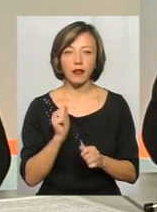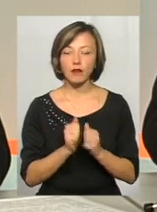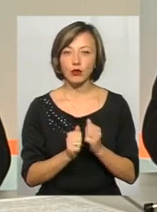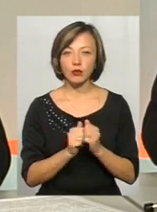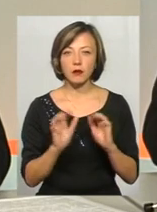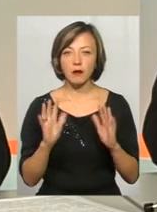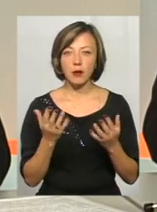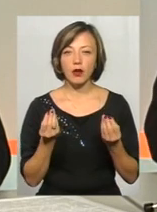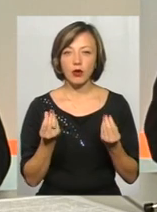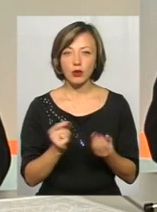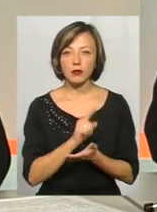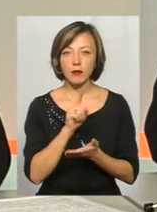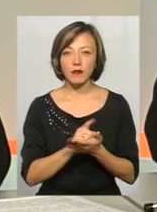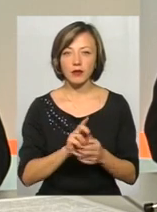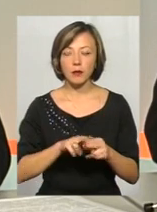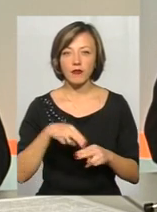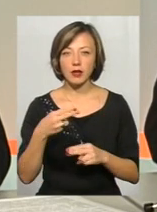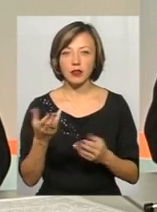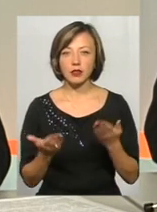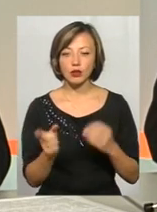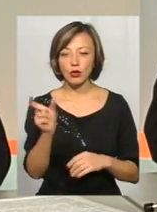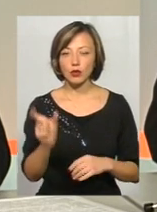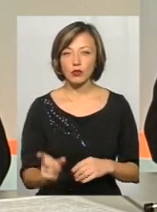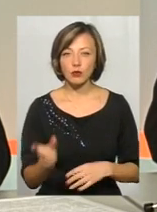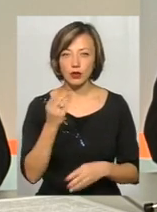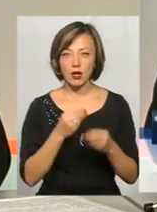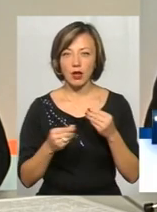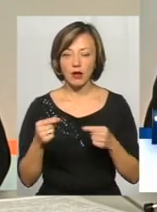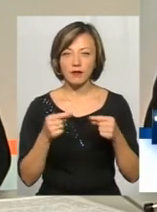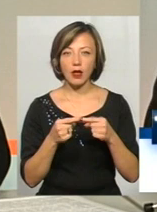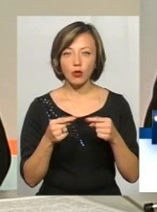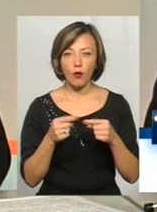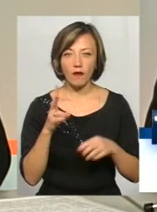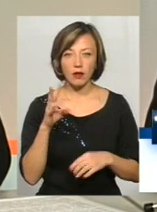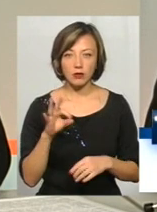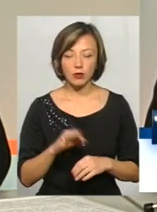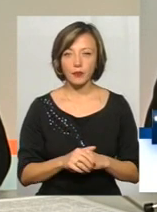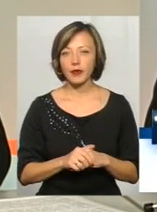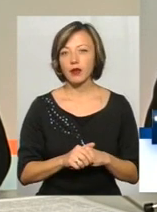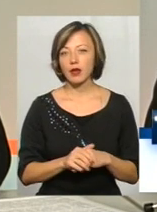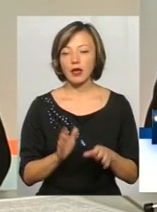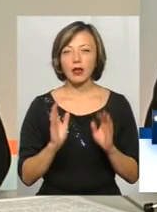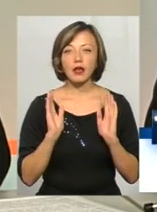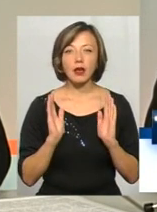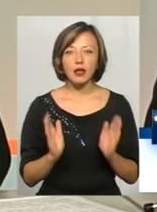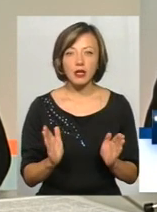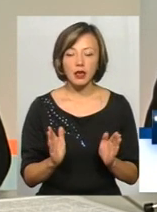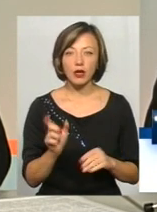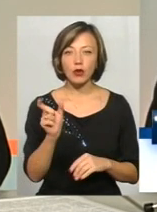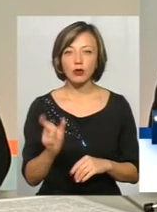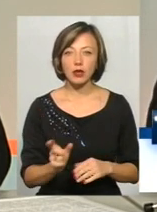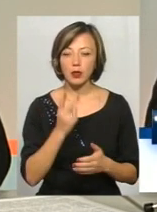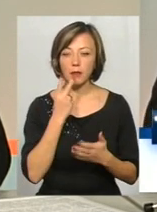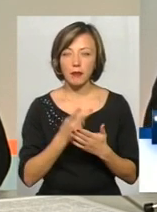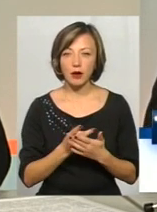випадку гроші повинні повертатись, особливо, якщо особу шахрая встановлено. Тут, як тільки людина